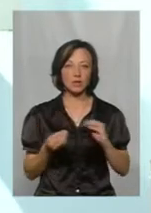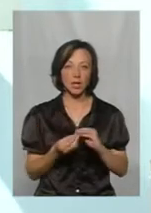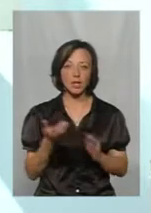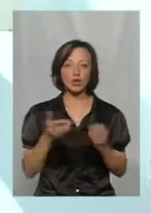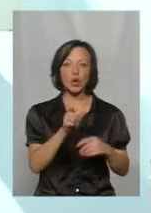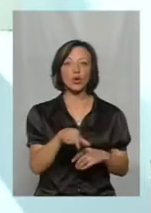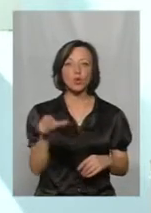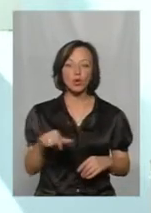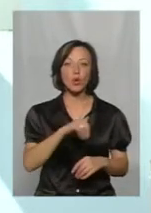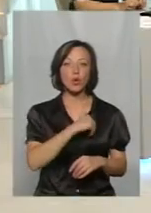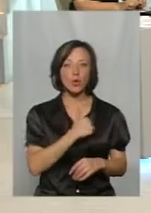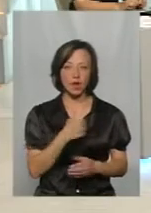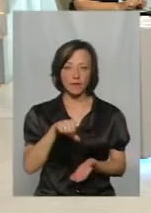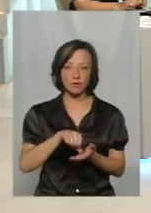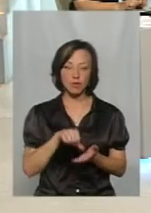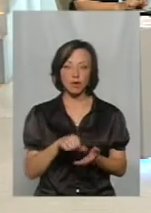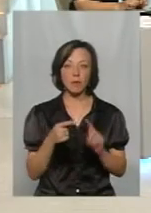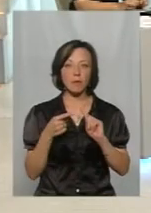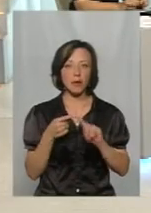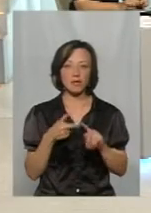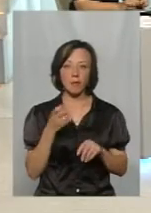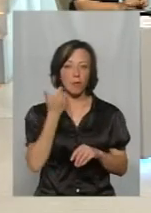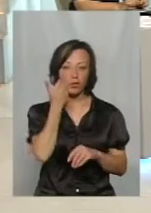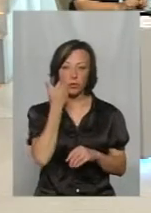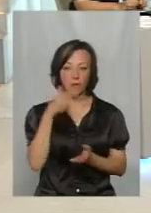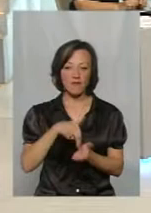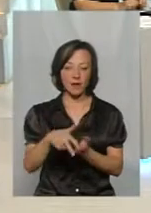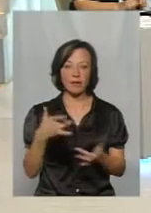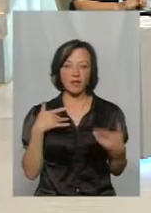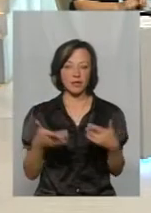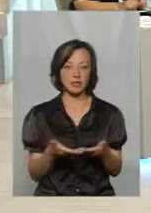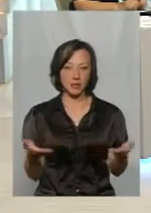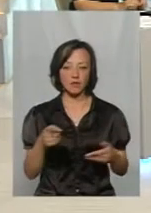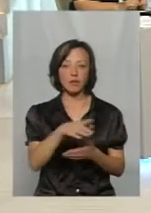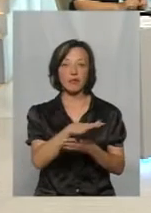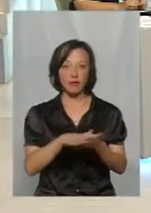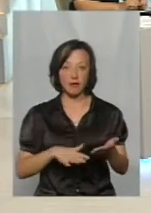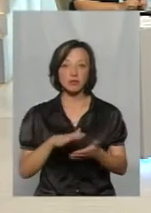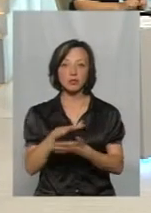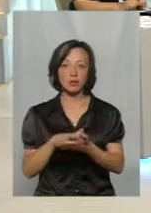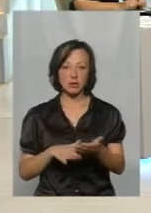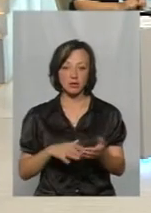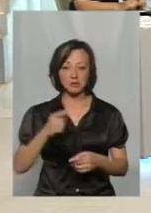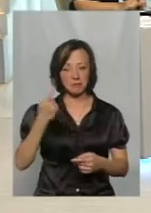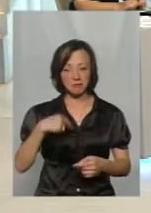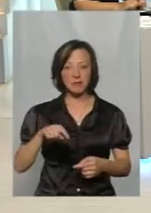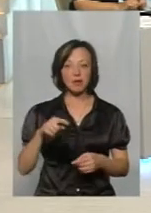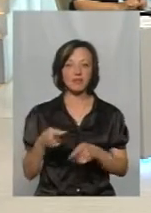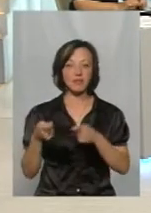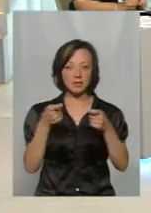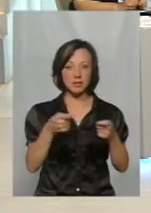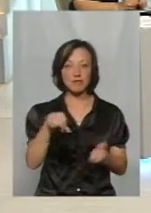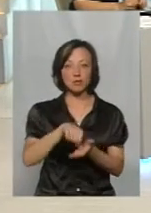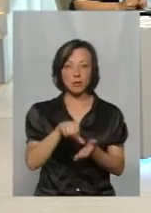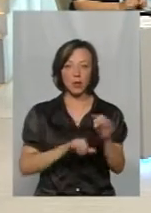Якщо люди хочуть виступати, вони, по-перше, не посоромились вийти на сцену. І вони далі ставлять перед нами вимоги. Візіть нас, ми будемо десь